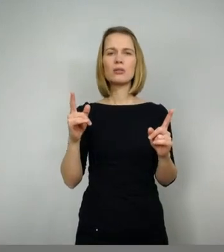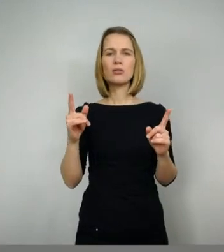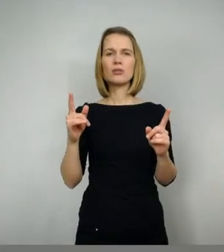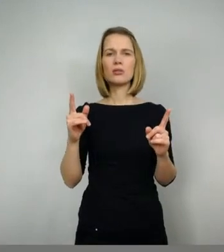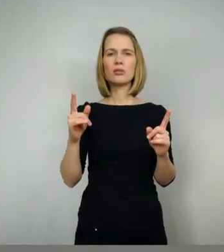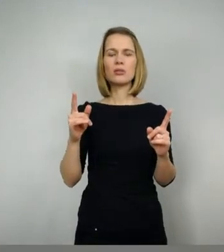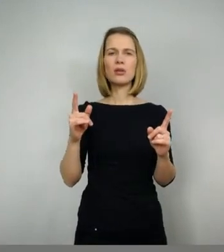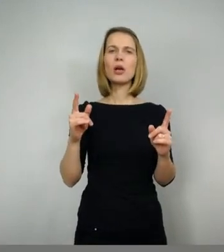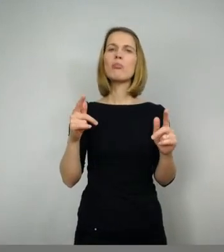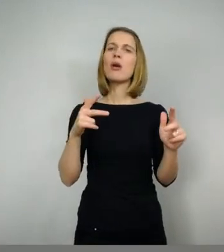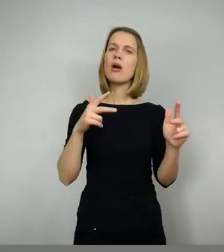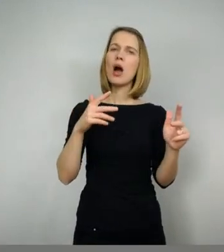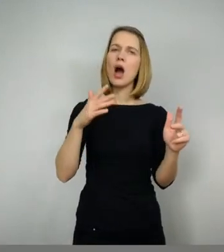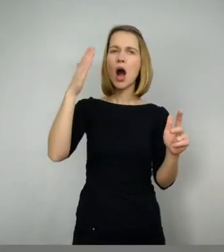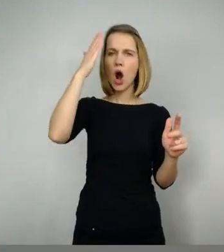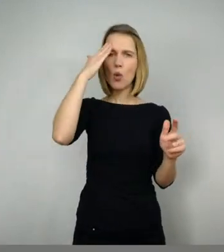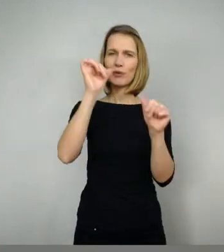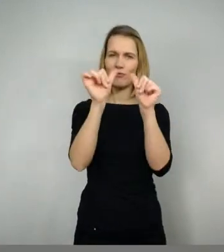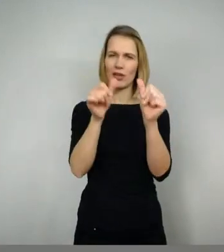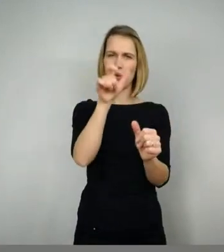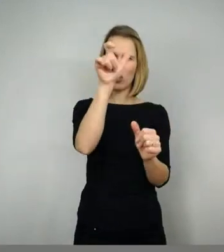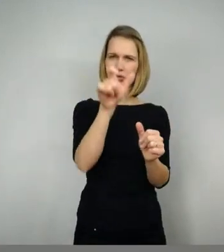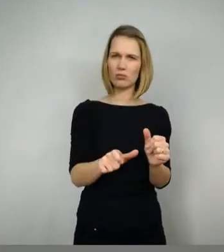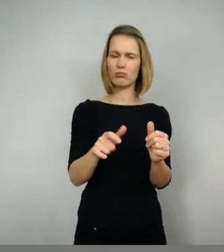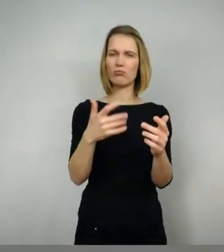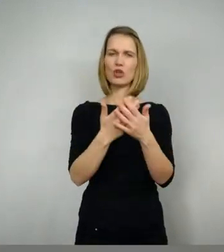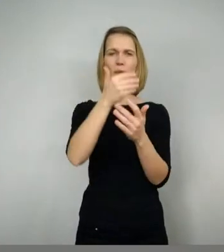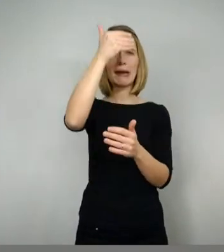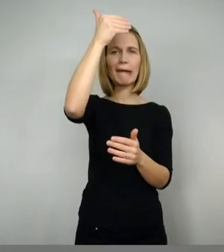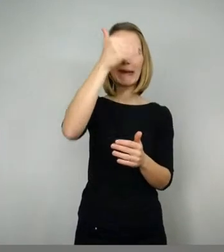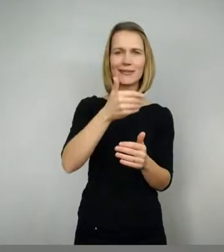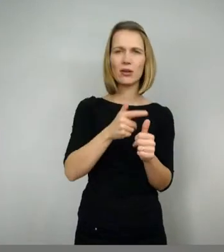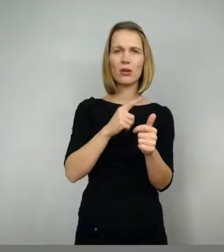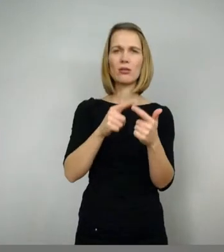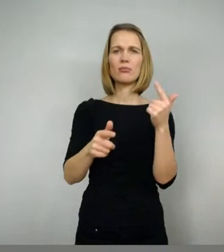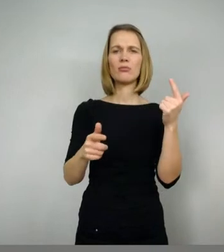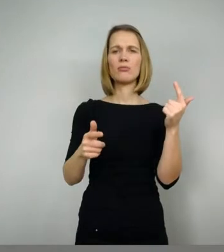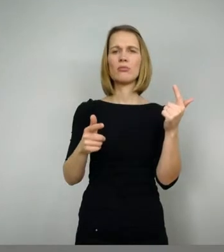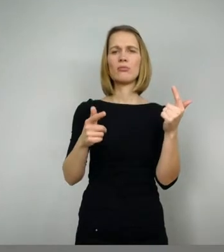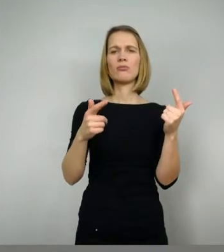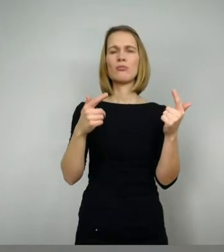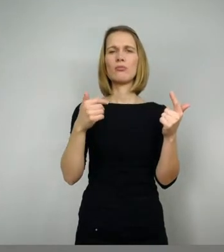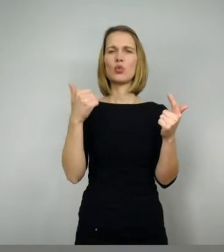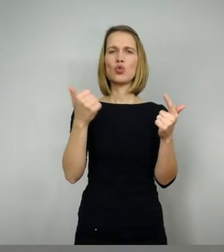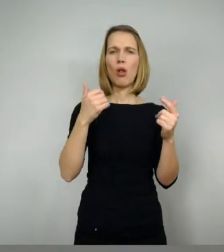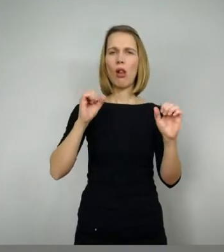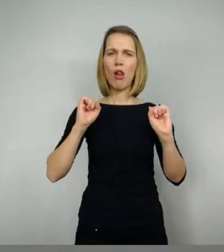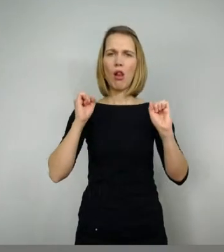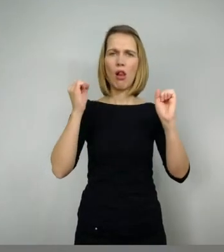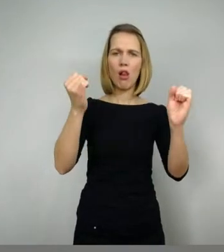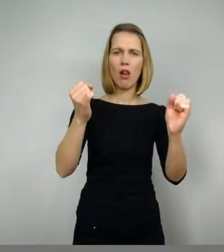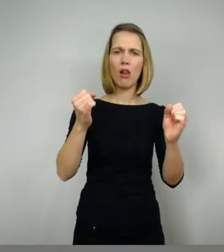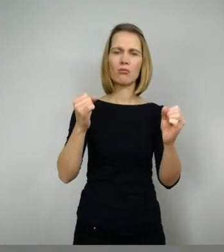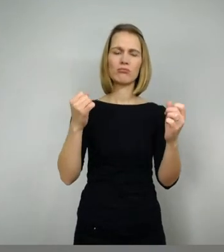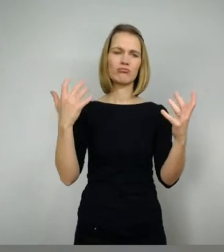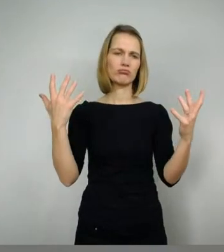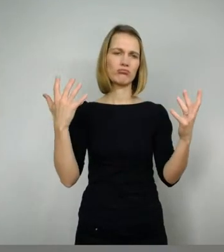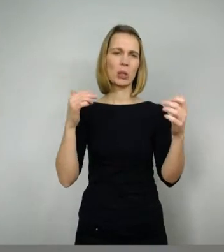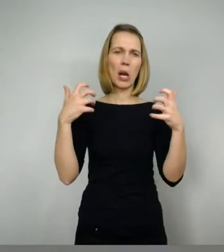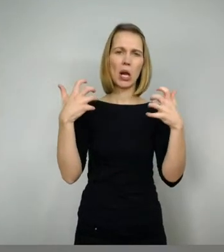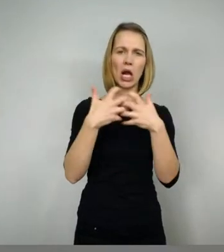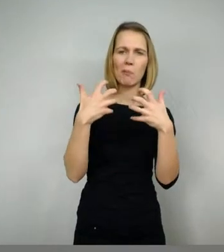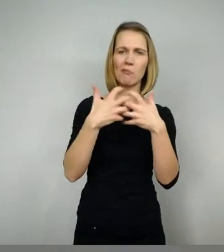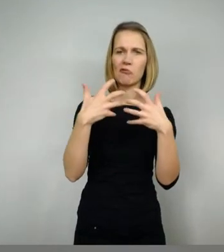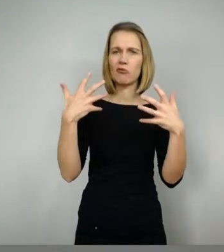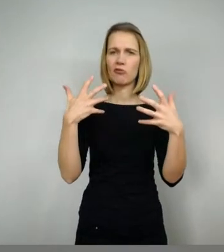Genau, die Protagonisten sind eigentlich immer irgendwelche Ritter, die ganz toll lobsam sind, wunderbare Kämpfe